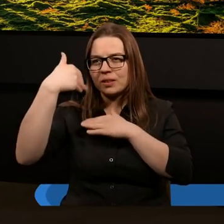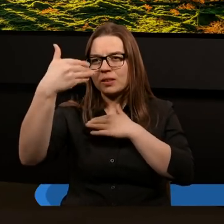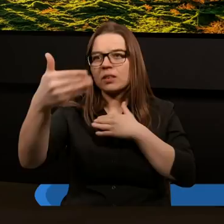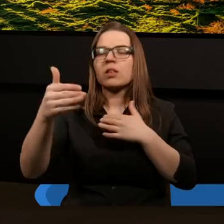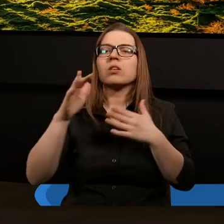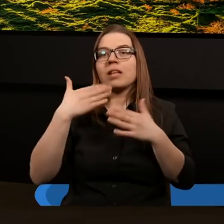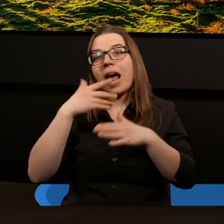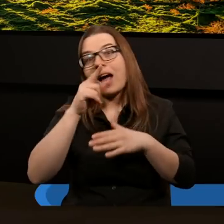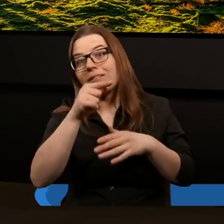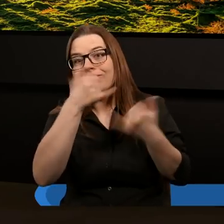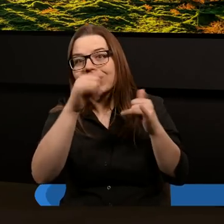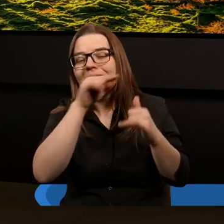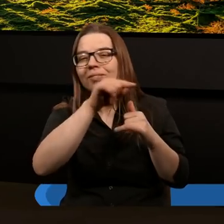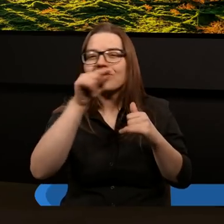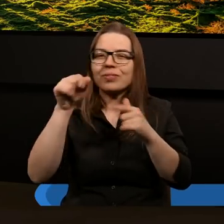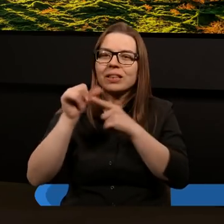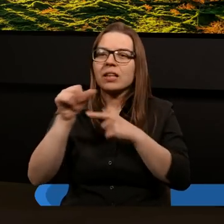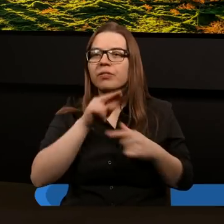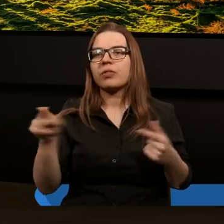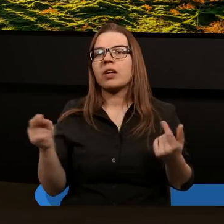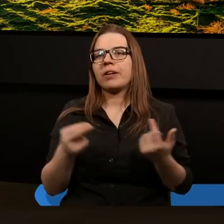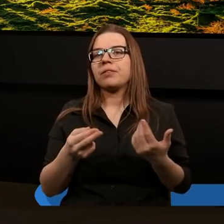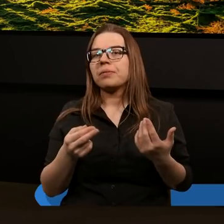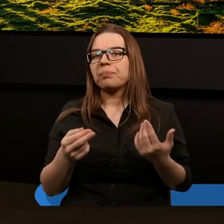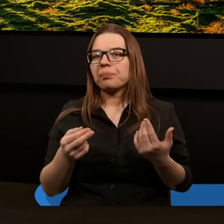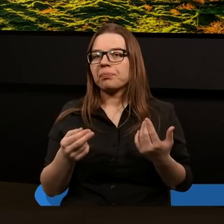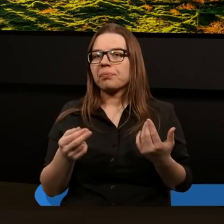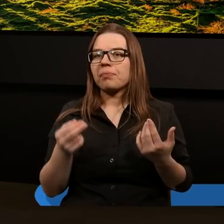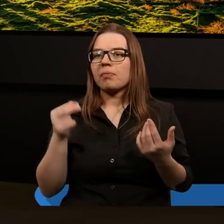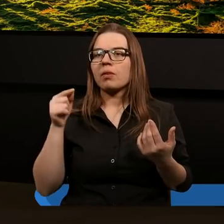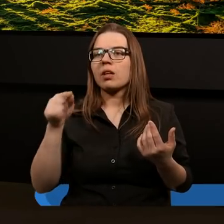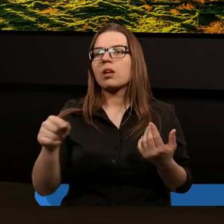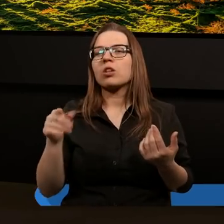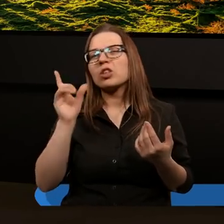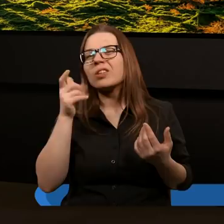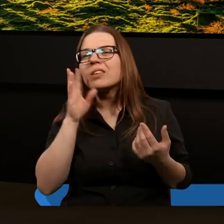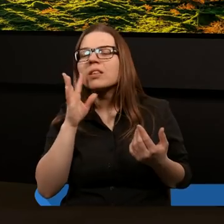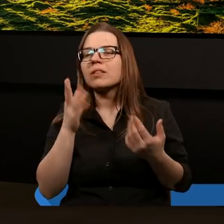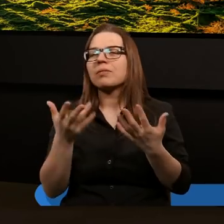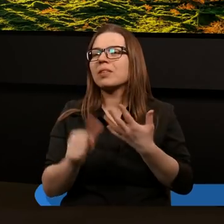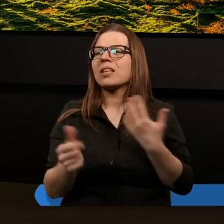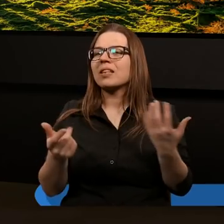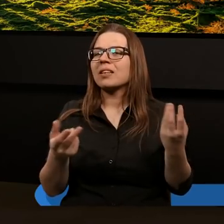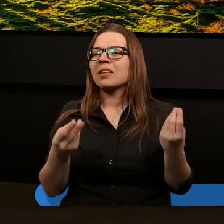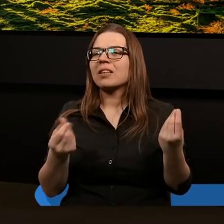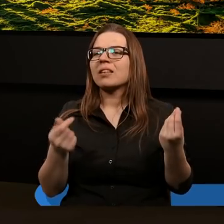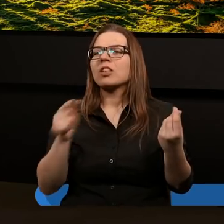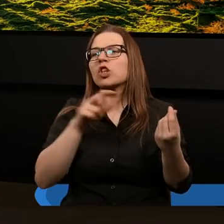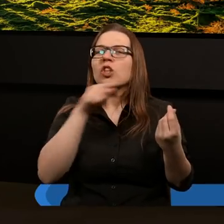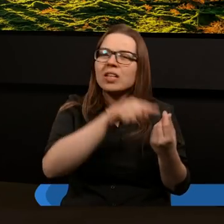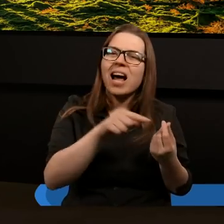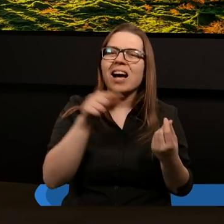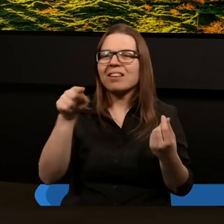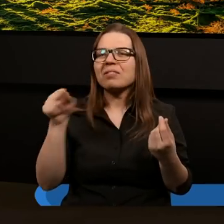w każdym zakątku. Podobno Tomasza Szysz do Indii dotarł. No to jest coś cudownego. Ukraina się szczyci tym, że tam